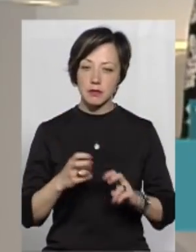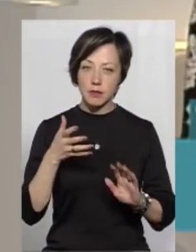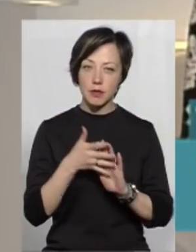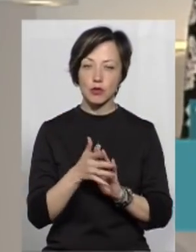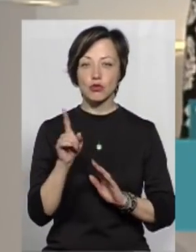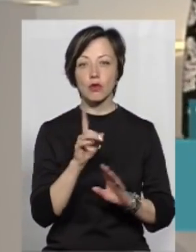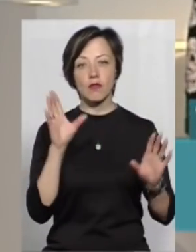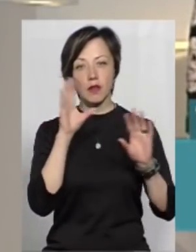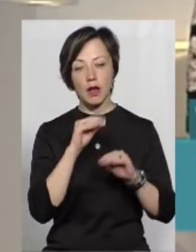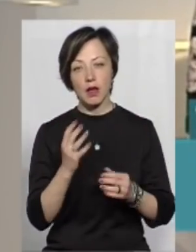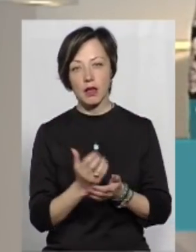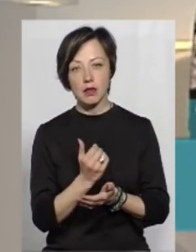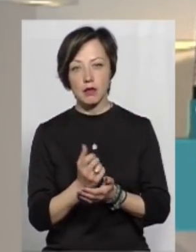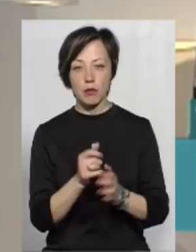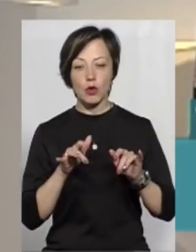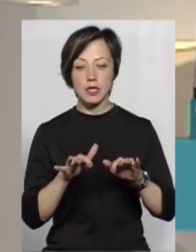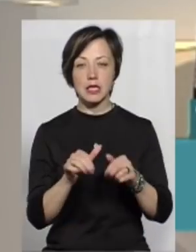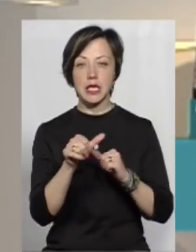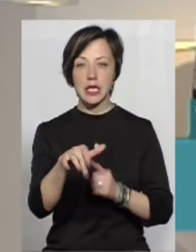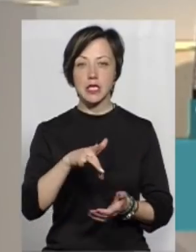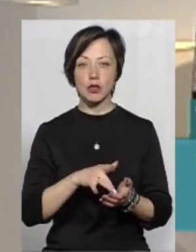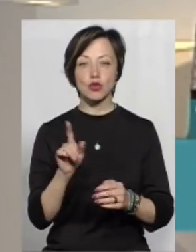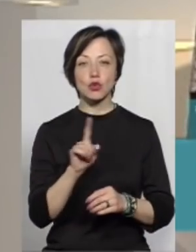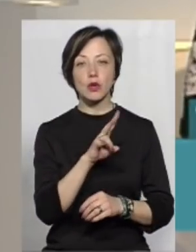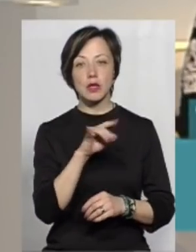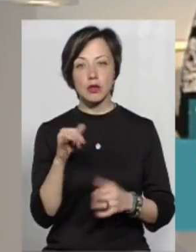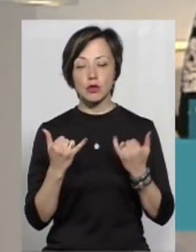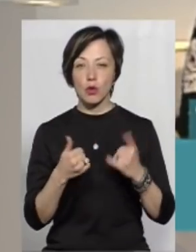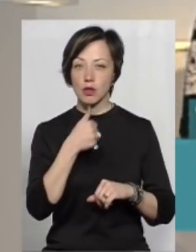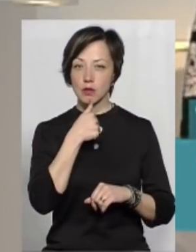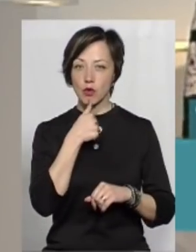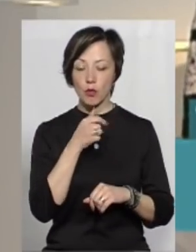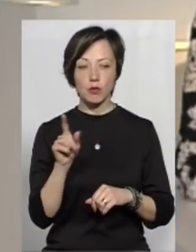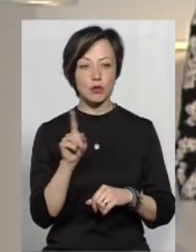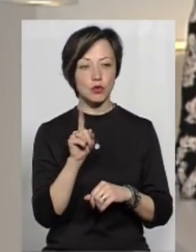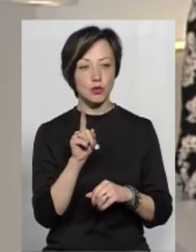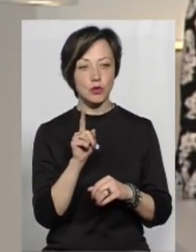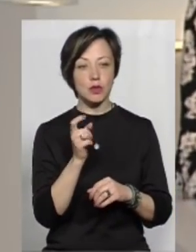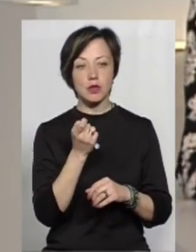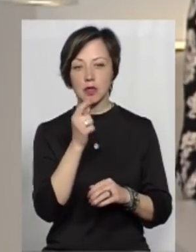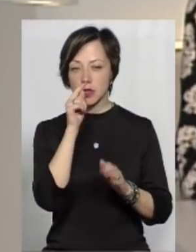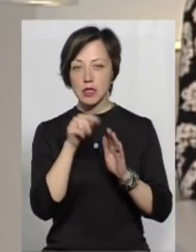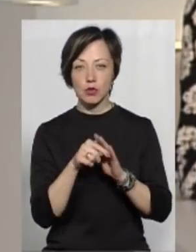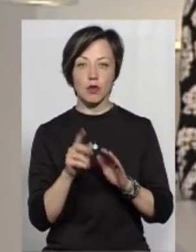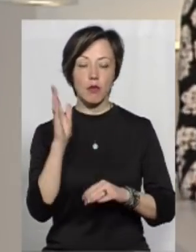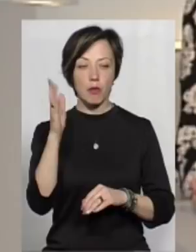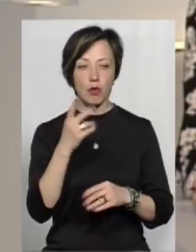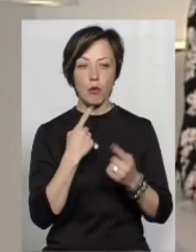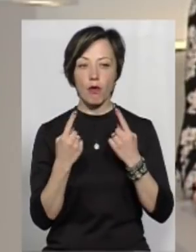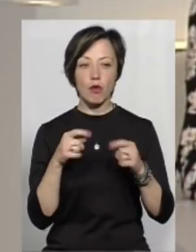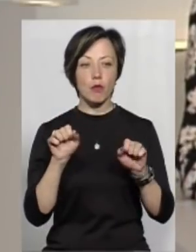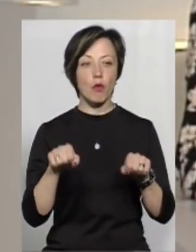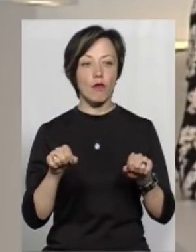що вдається в процесі децентралізації і що ні. А сьогодні спробуємо дещо зазирнути у майбутнє і поговоримо про